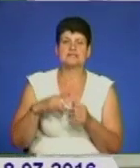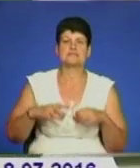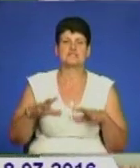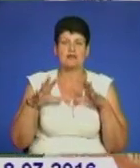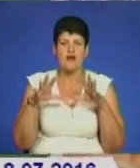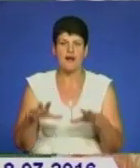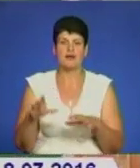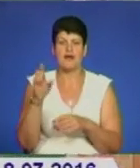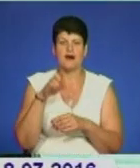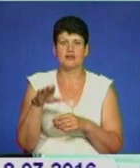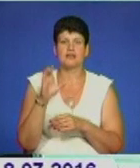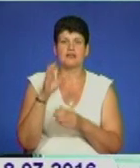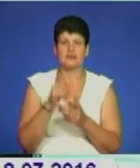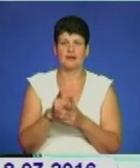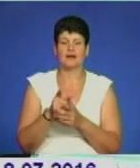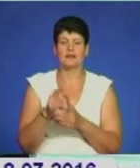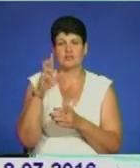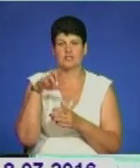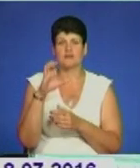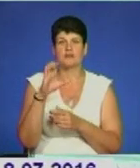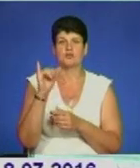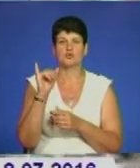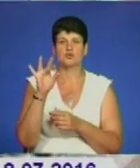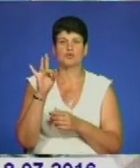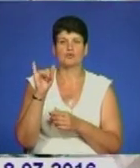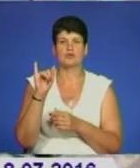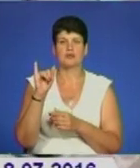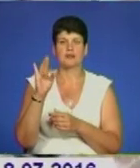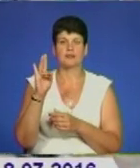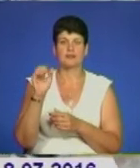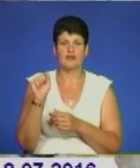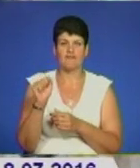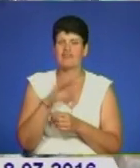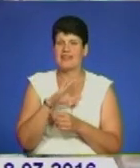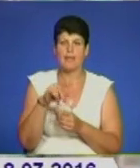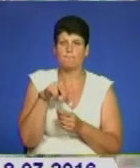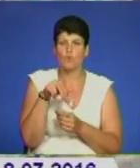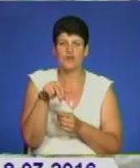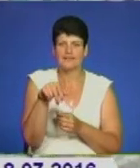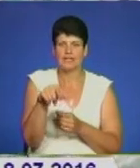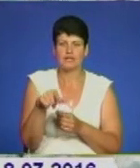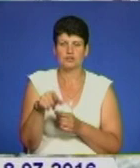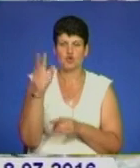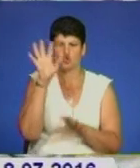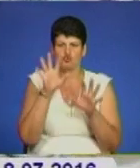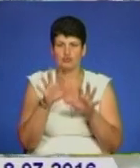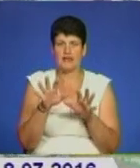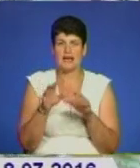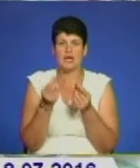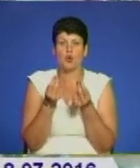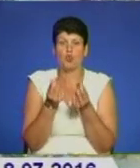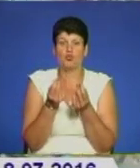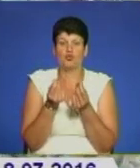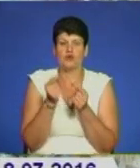Є невеличка країна Суринам, яка знаходиться в дельті Амазонки, фактично в непрохідних джунглях. Купюри, якої